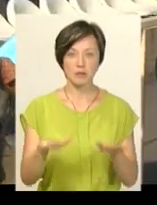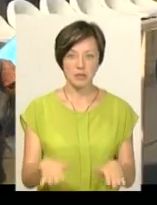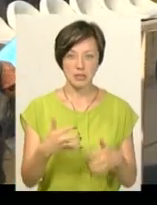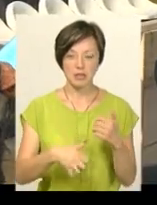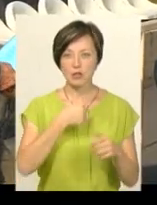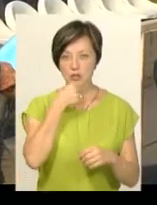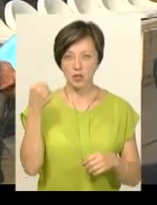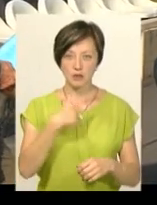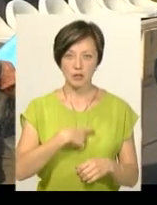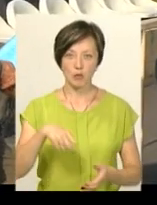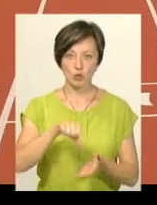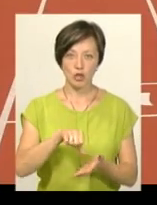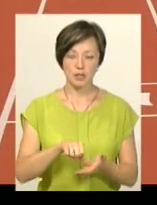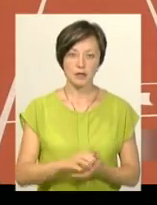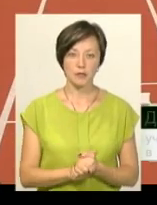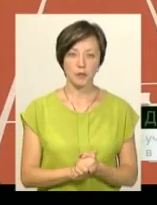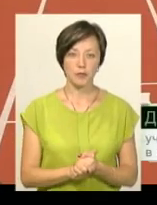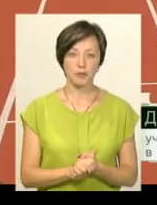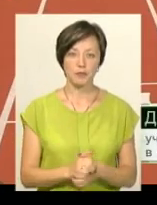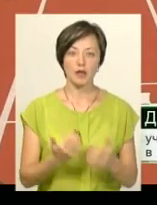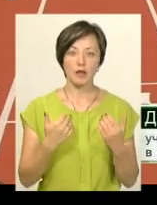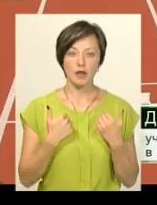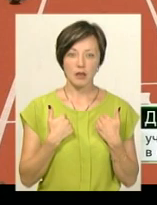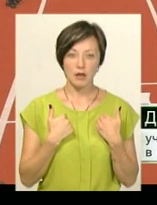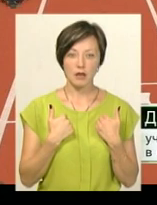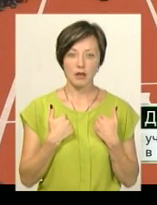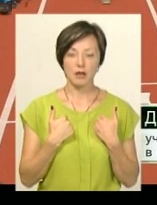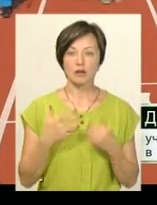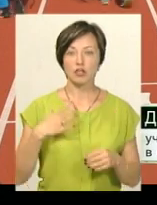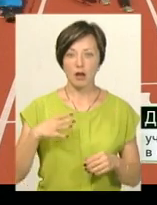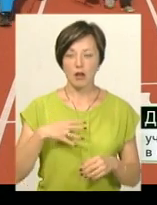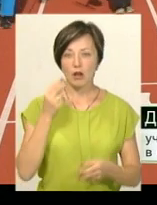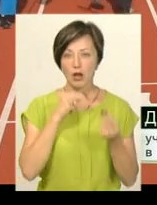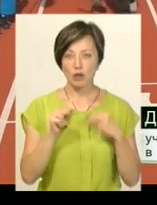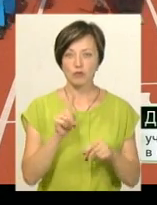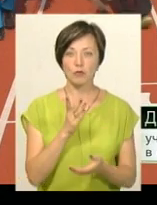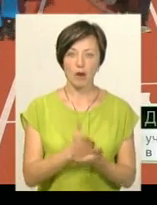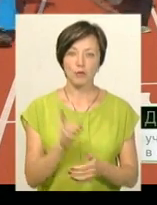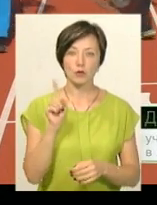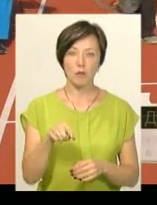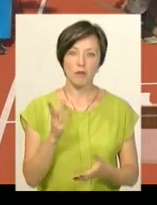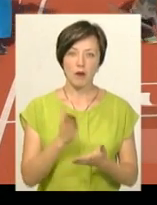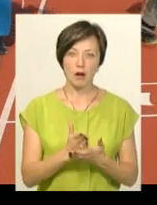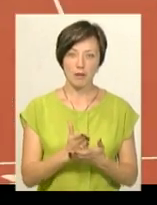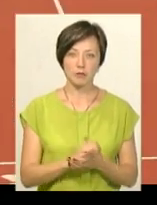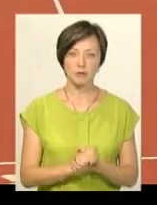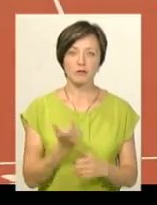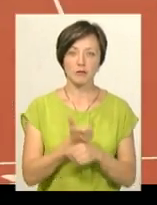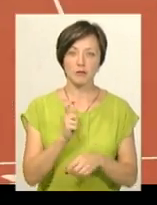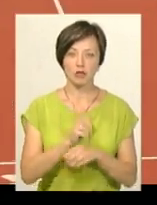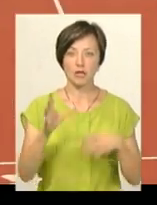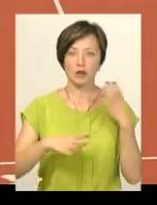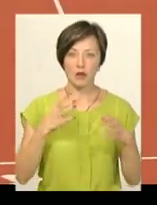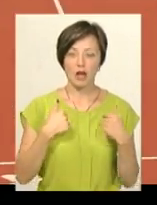серед старших від себе учасниць. Я, як кажу, дажала краще, що маю, то маю, іначе буде більше тренуватись. Я